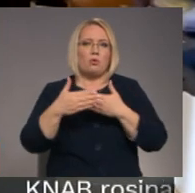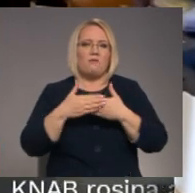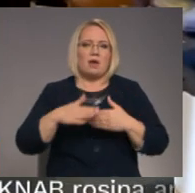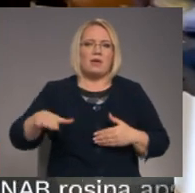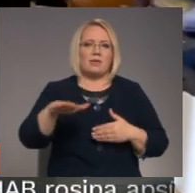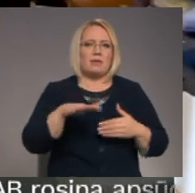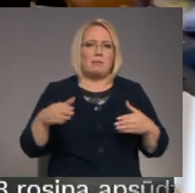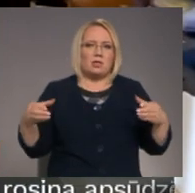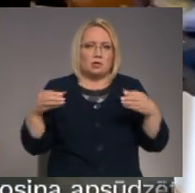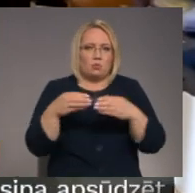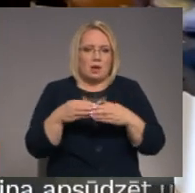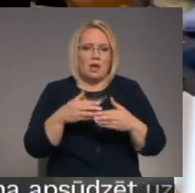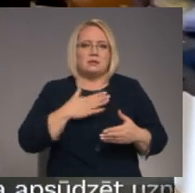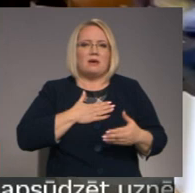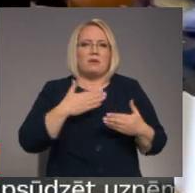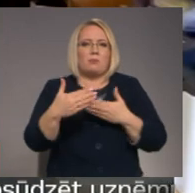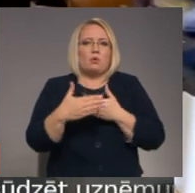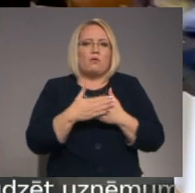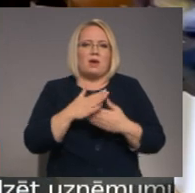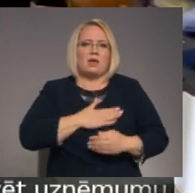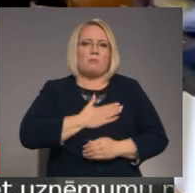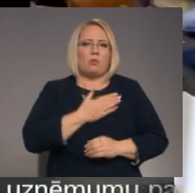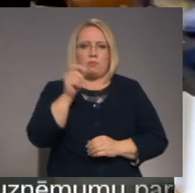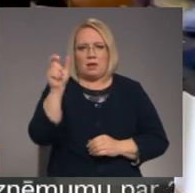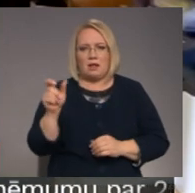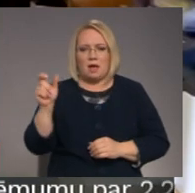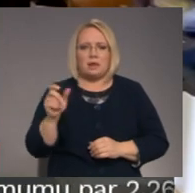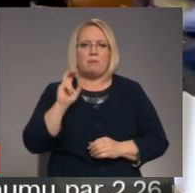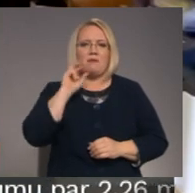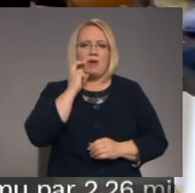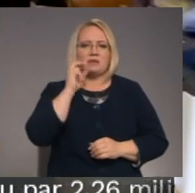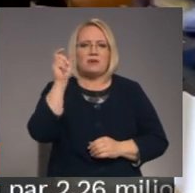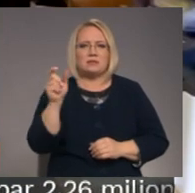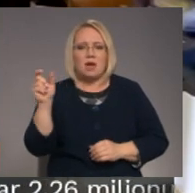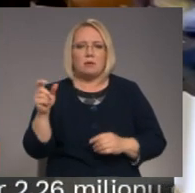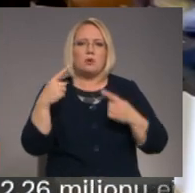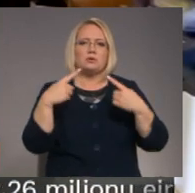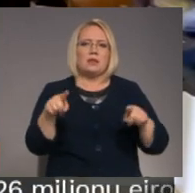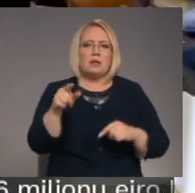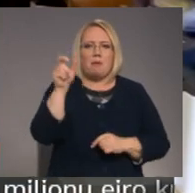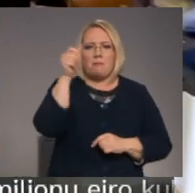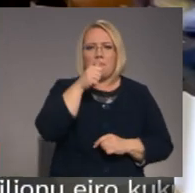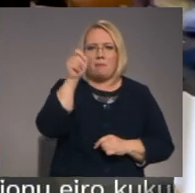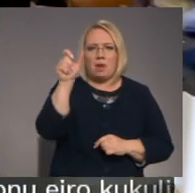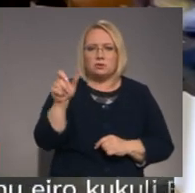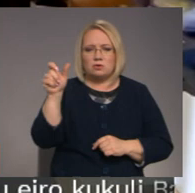lokā, saviem tojiem un mīļajiem mūsu vecvecākiem un citām personām